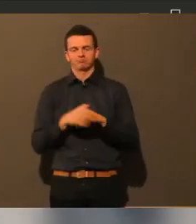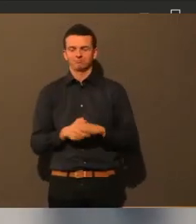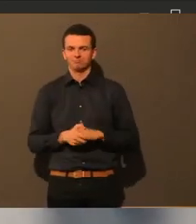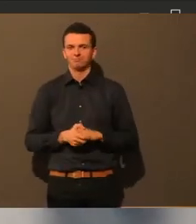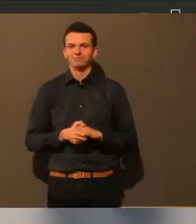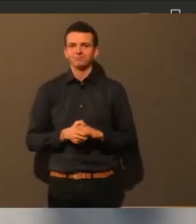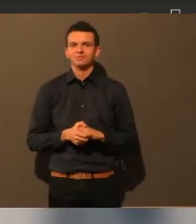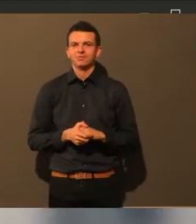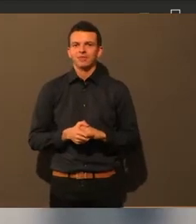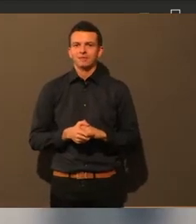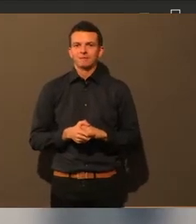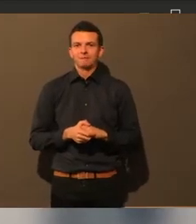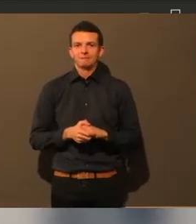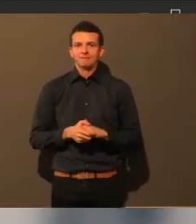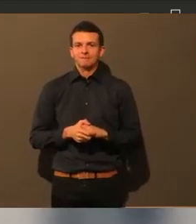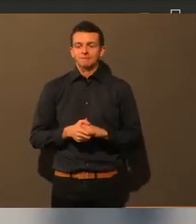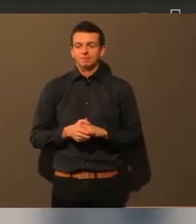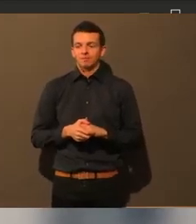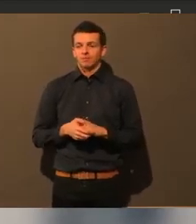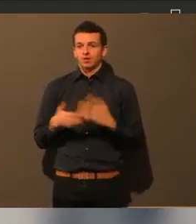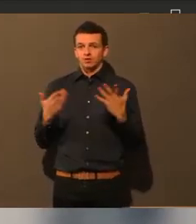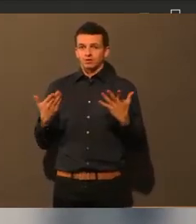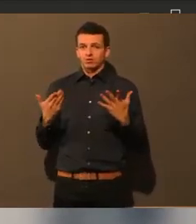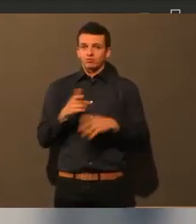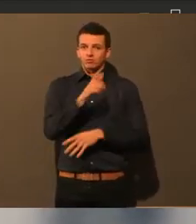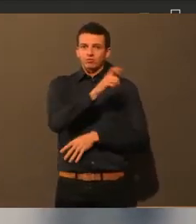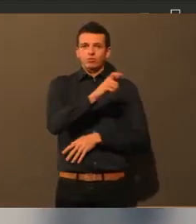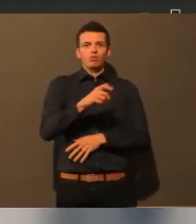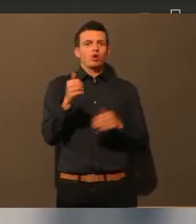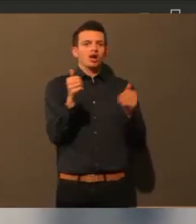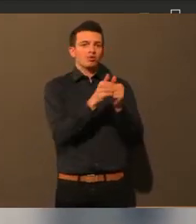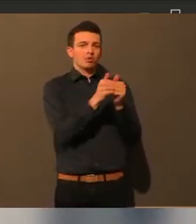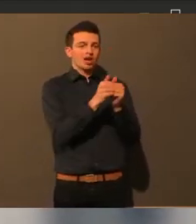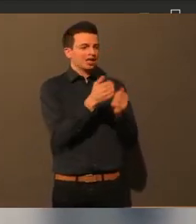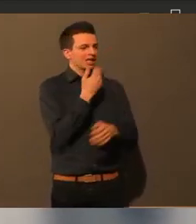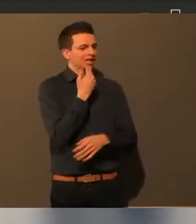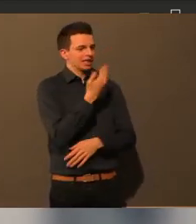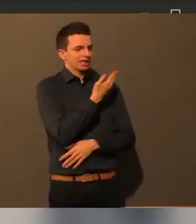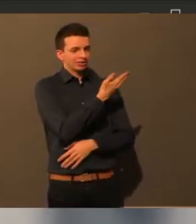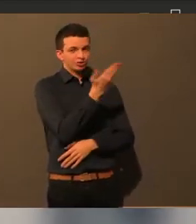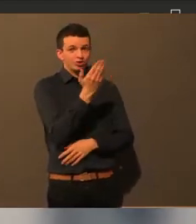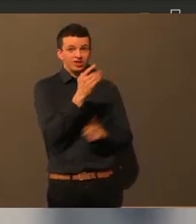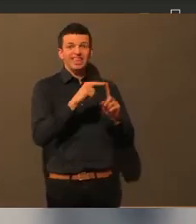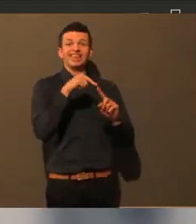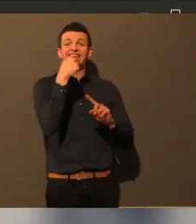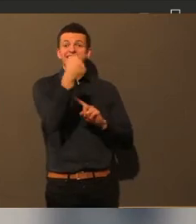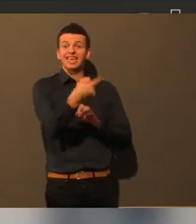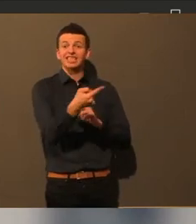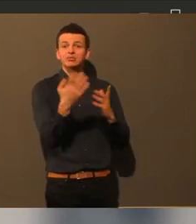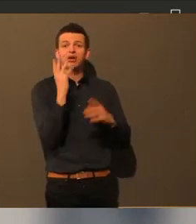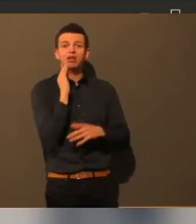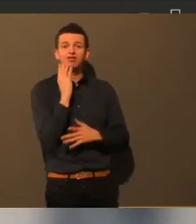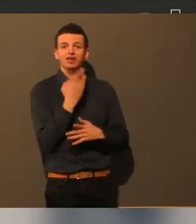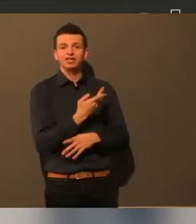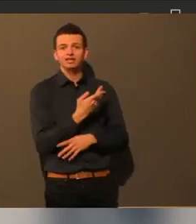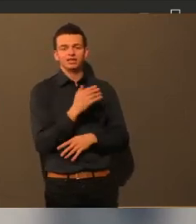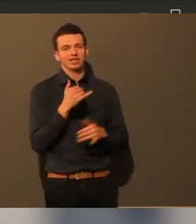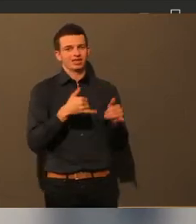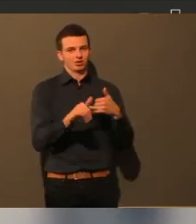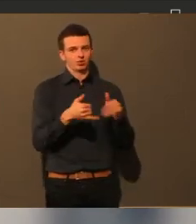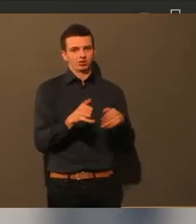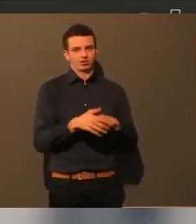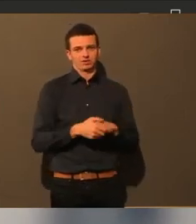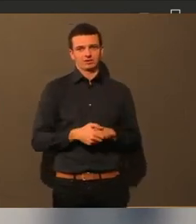mich noch mal, wie gesagt, beim Bürgerbeirat herzlich bedanken. Wir sehen uns im Januar zum nächsten Mal und werden dann hoffentlich darüber